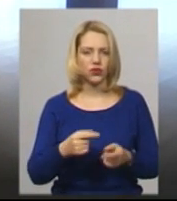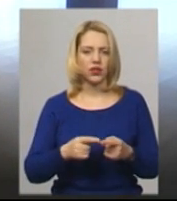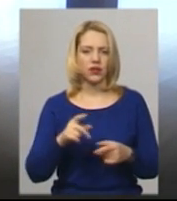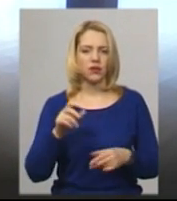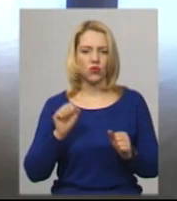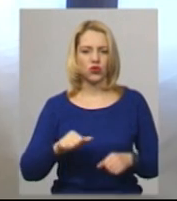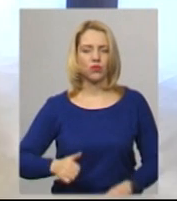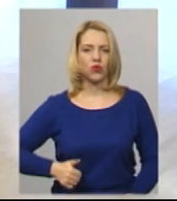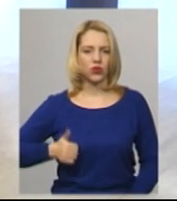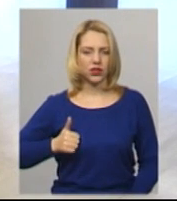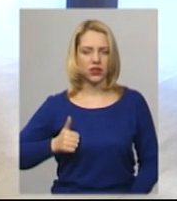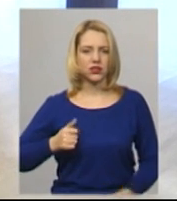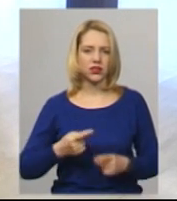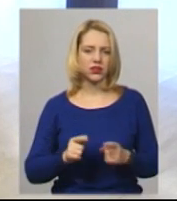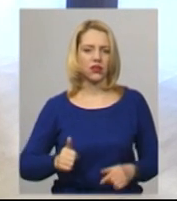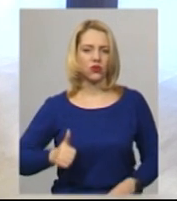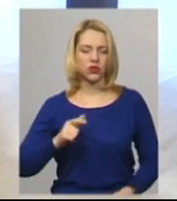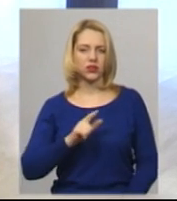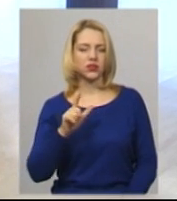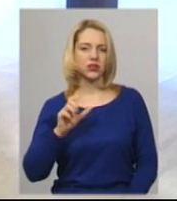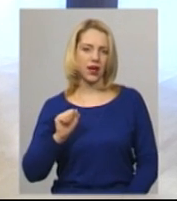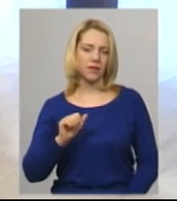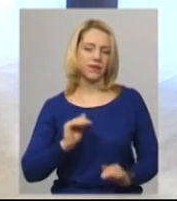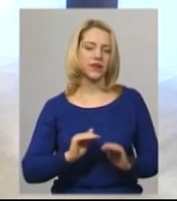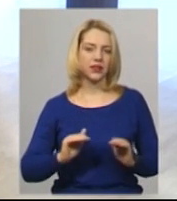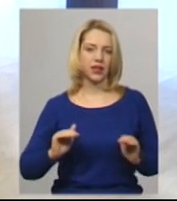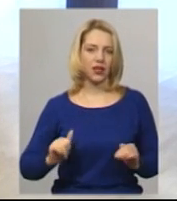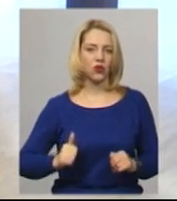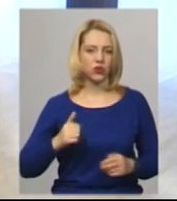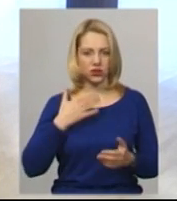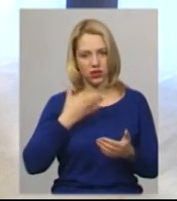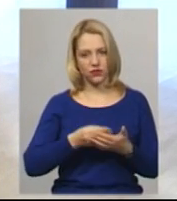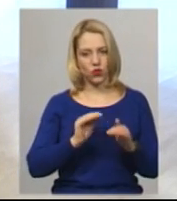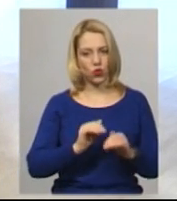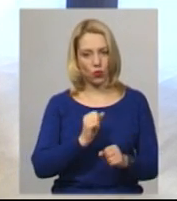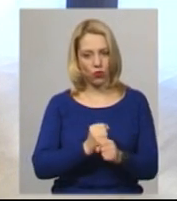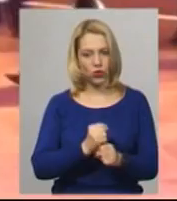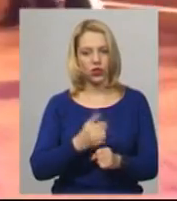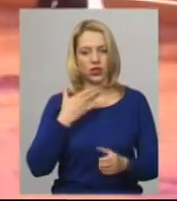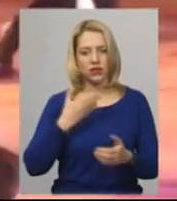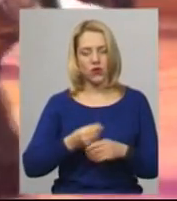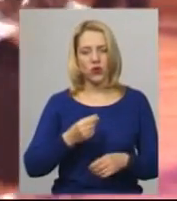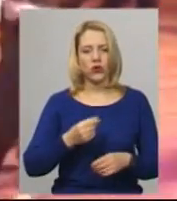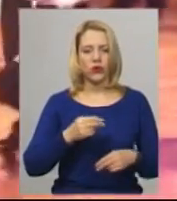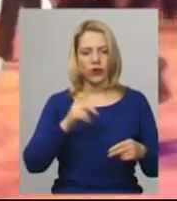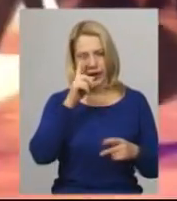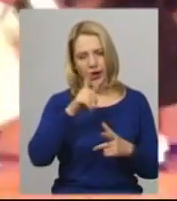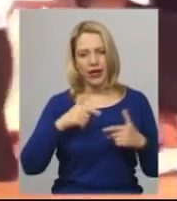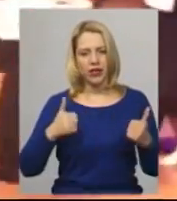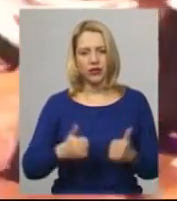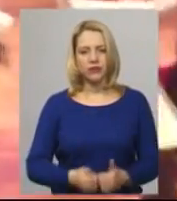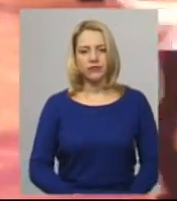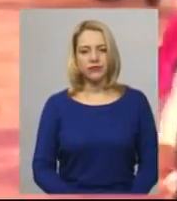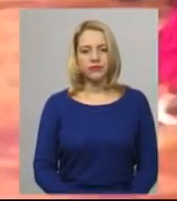кажуть, погордитися. Це гордість за дітей, це гордість за свою роботу, це гордість за свою країну. Хмельницька пара Даніїл